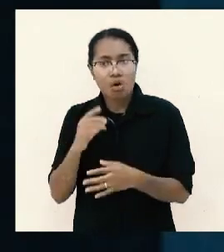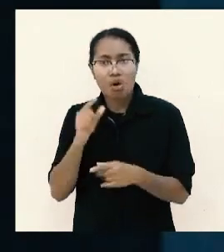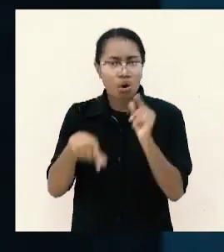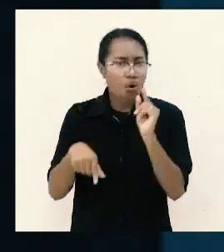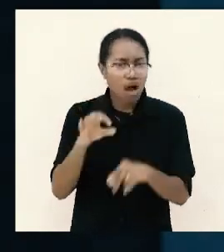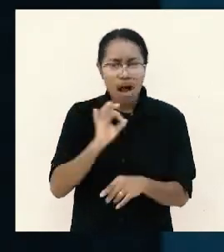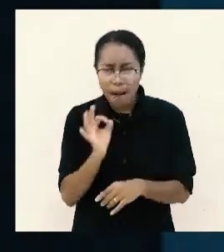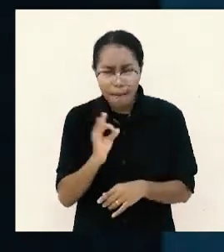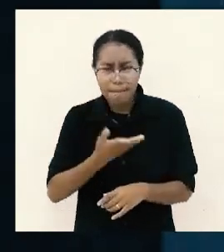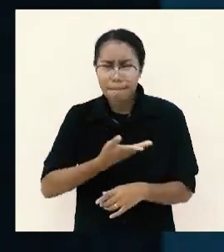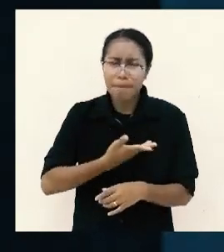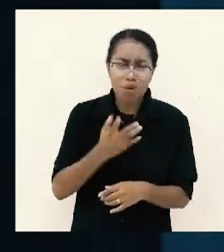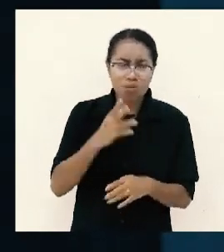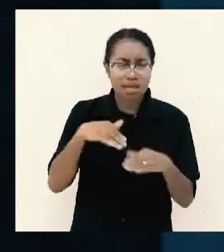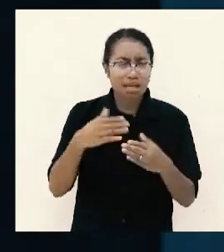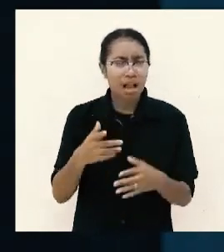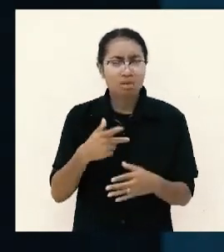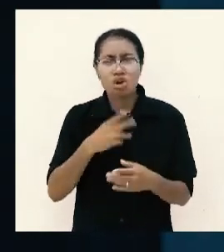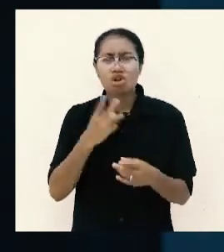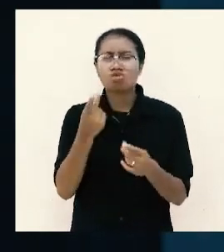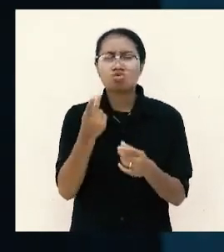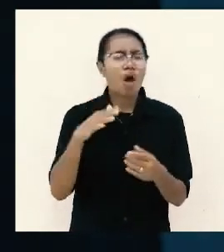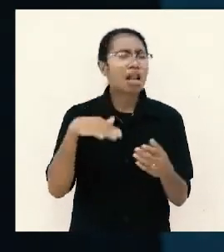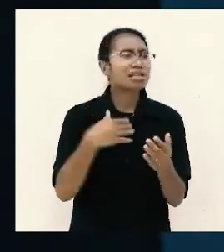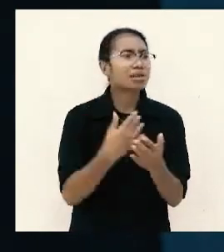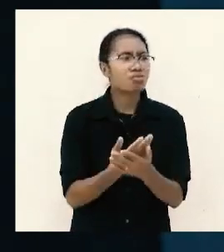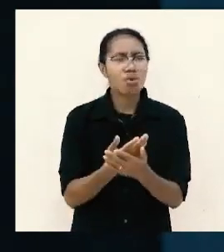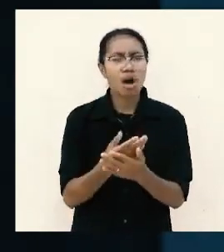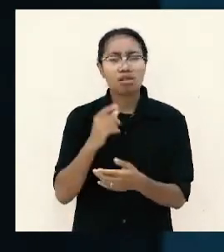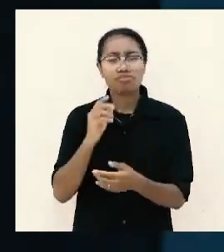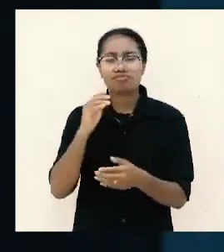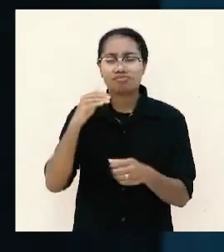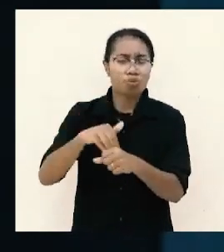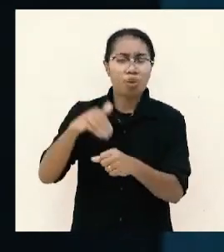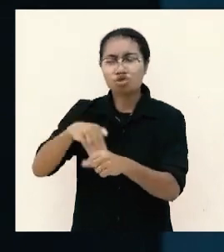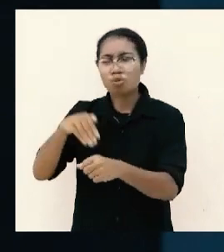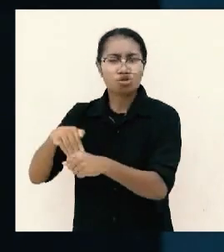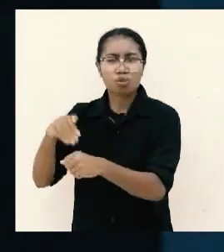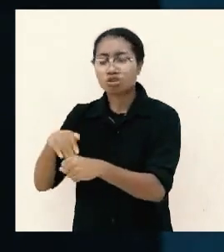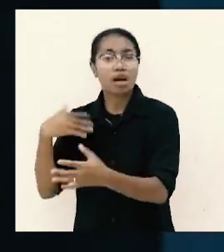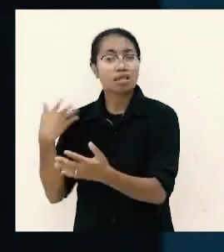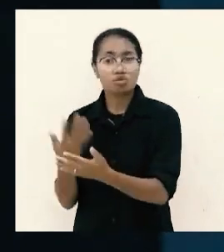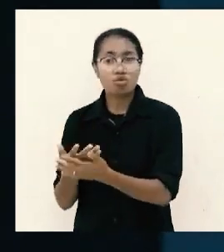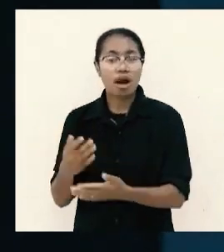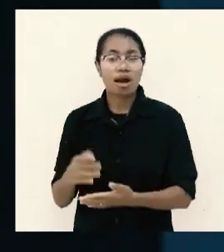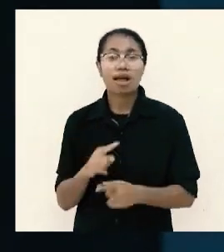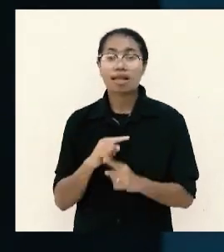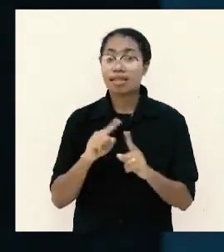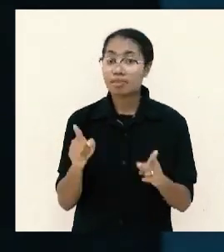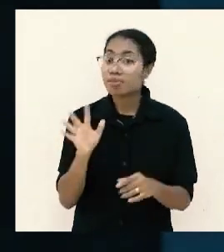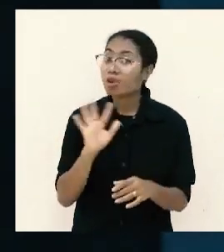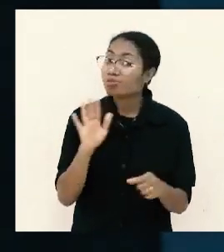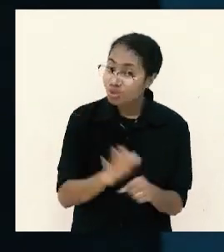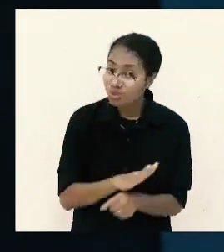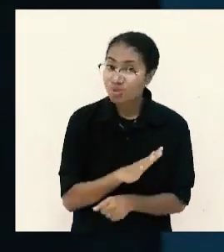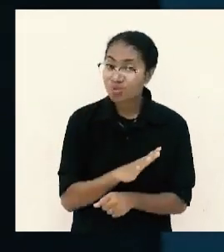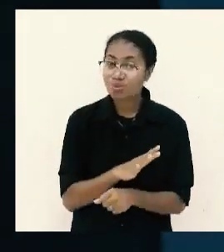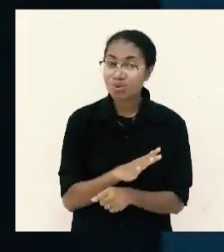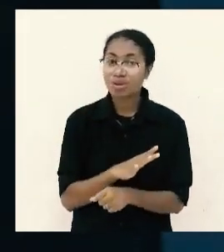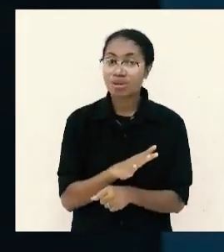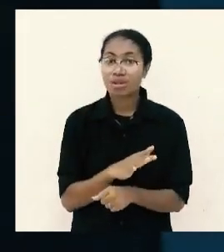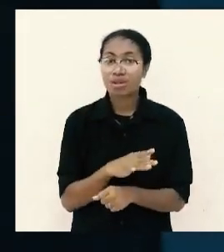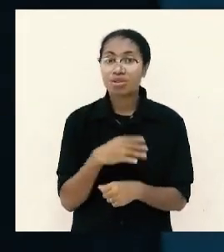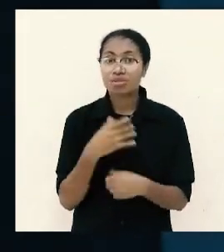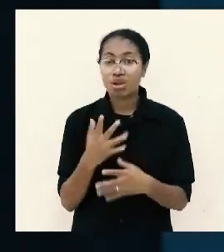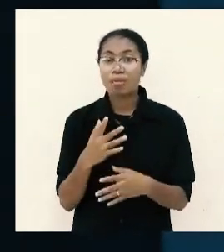betul-betul berusaha ada yang jual segala macam perhiasannya kasih duit ke sana tapi belum cukup juga menjelang